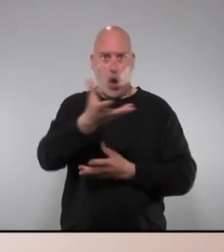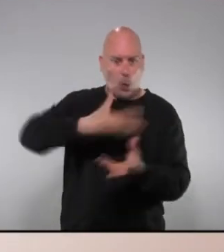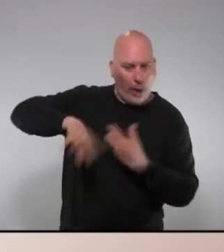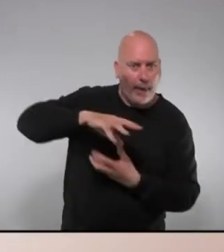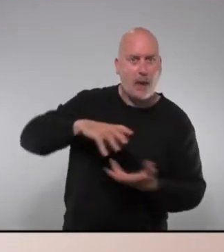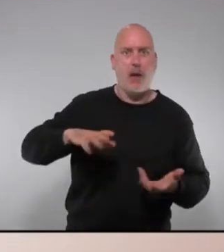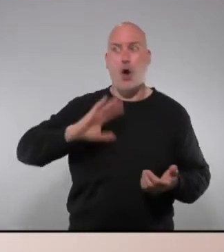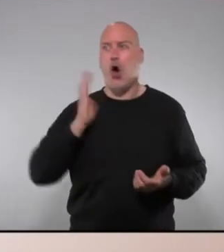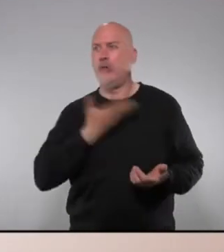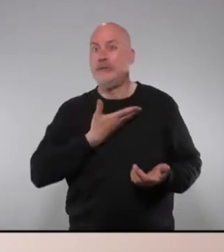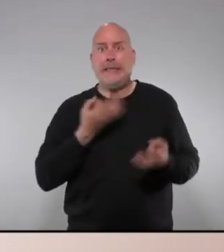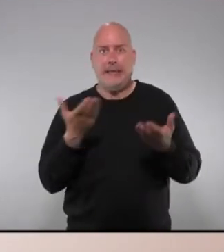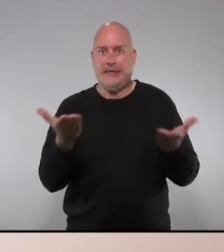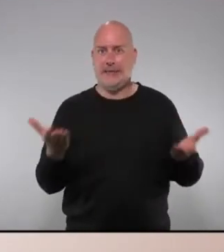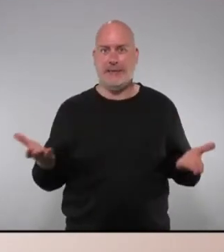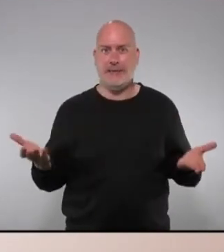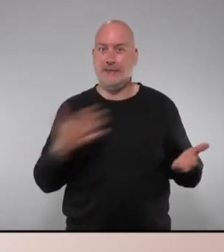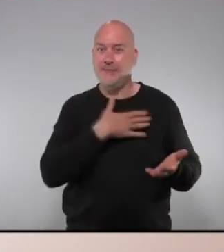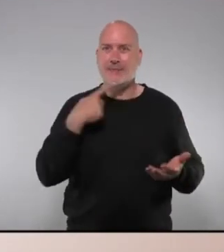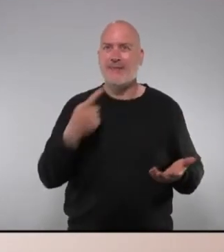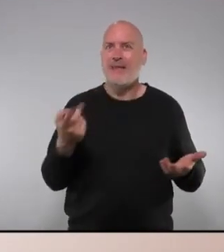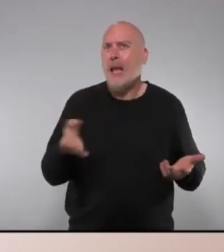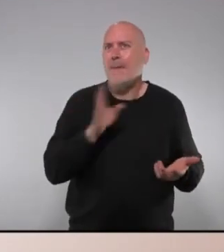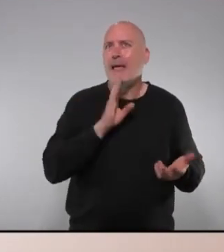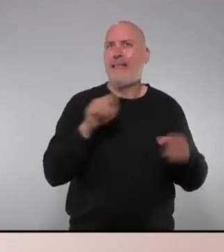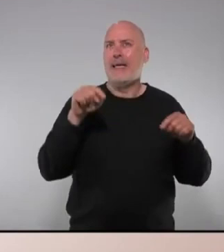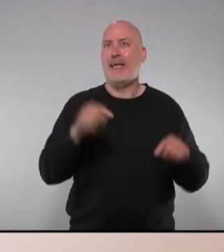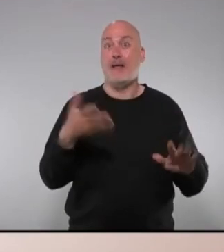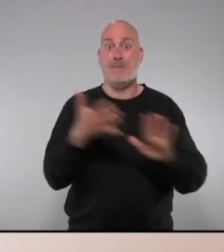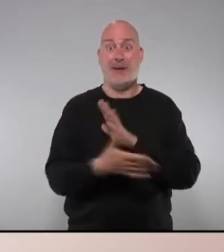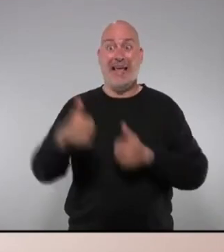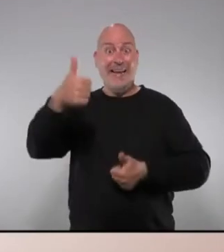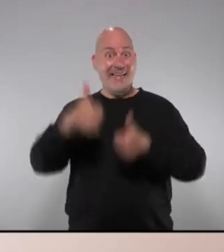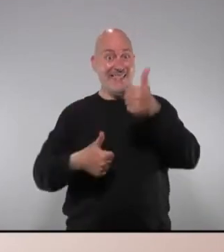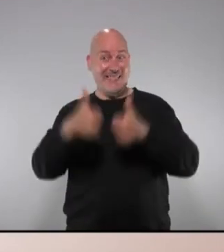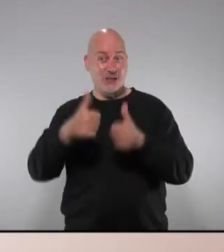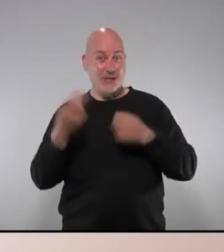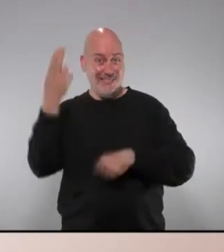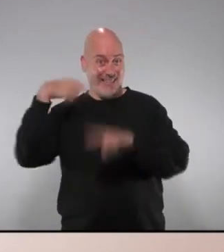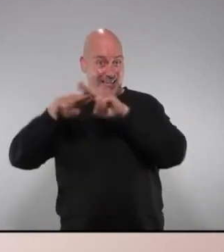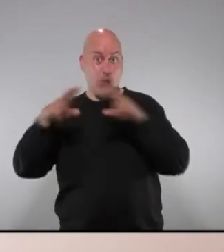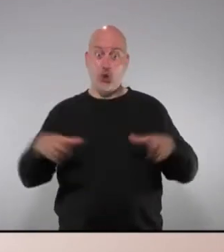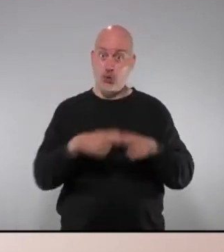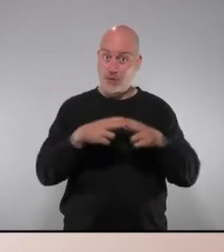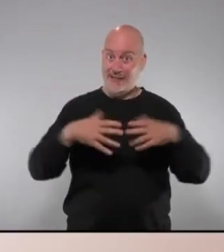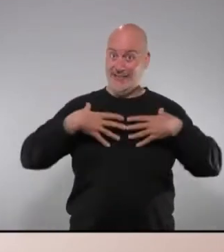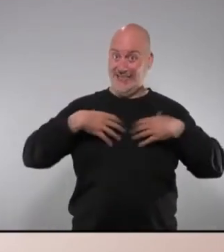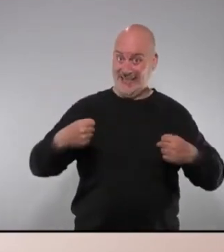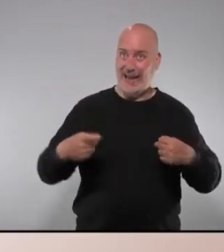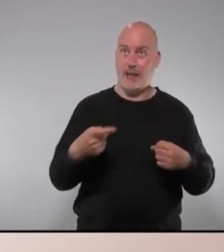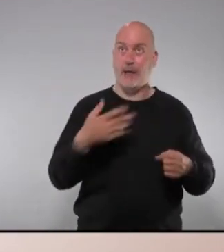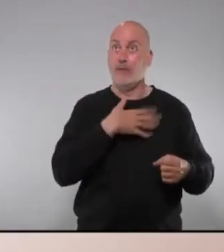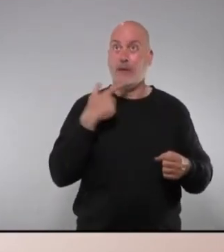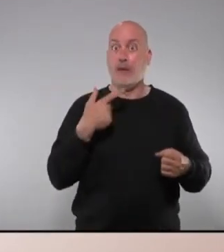crueltat jo no sé què més ha de passar aquí perquè les licitacions de la Generalitat sobretot les socials i sanitàries les que poden marcar la